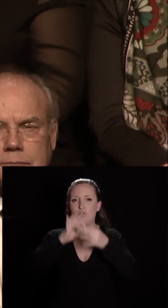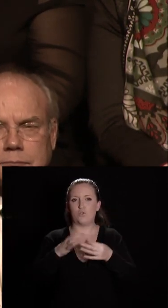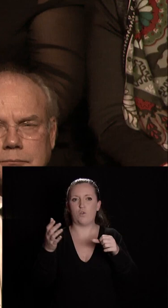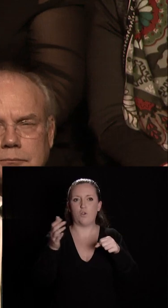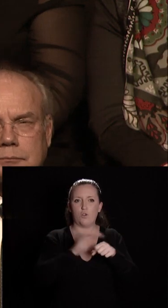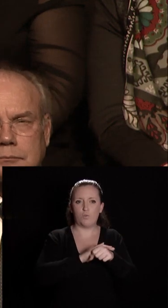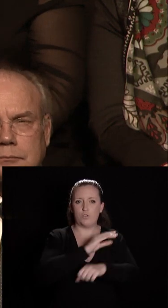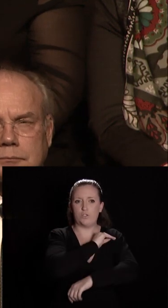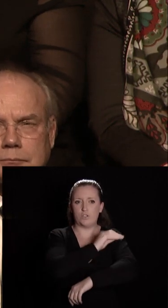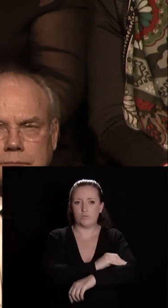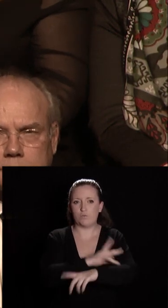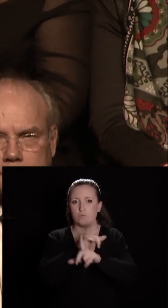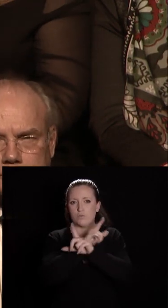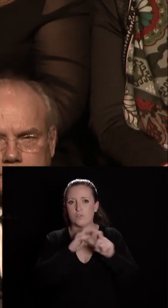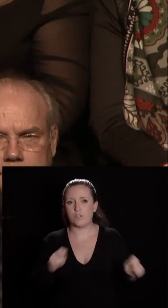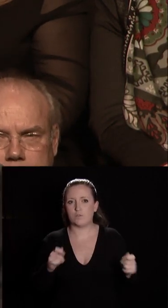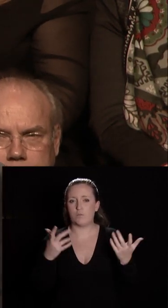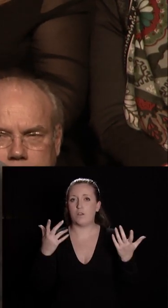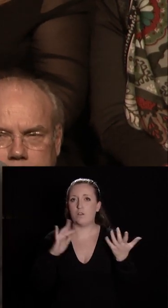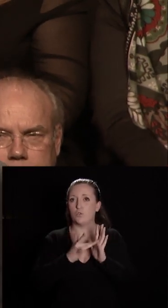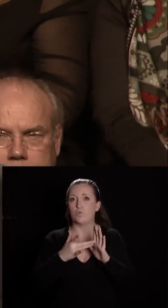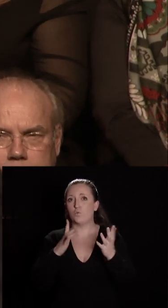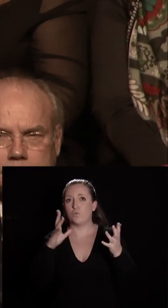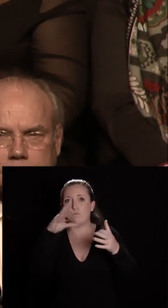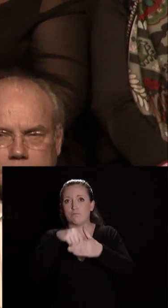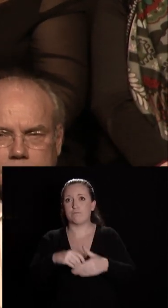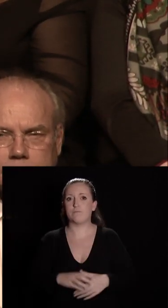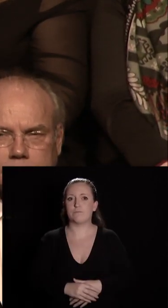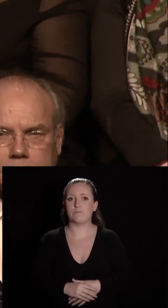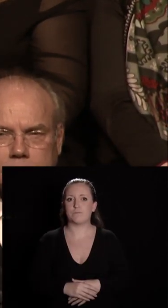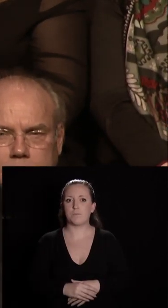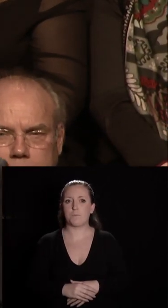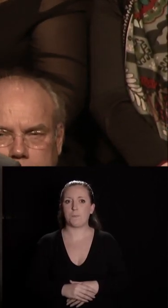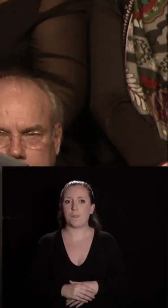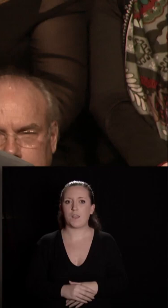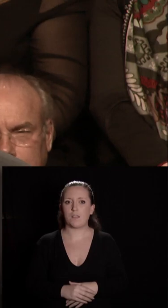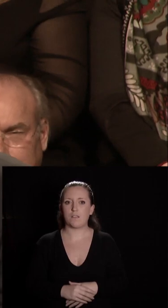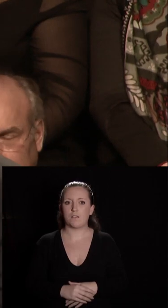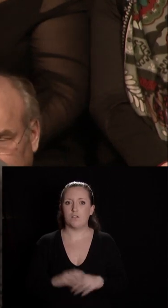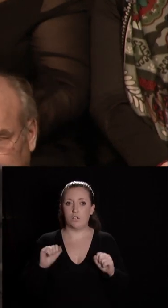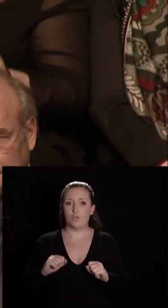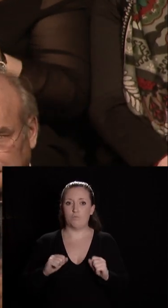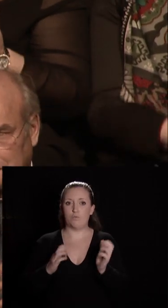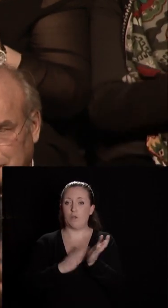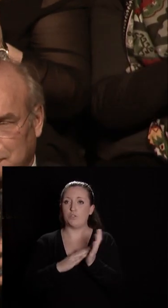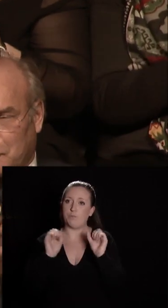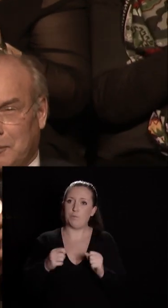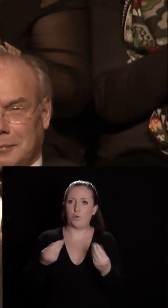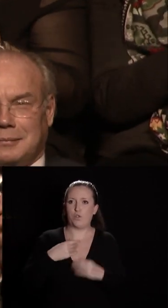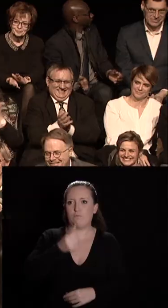laïcité tolérance finalement tout est dans tout vous pouvez applaudir je ne pas pourquoi mais ça me permettra de boire